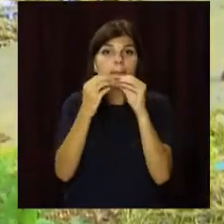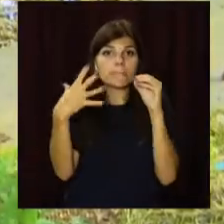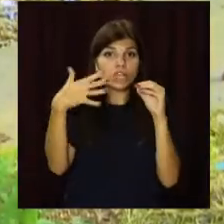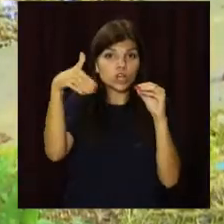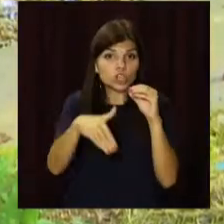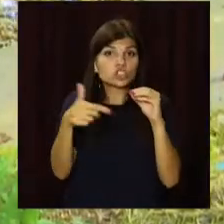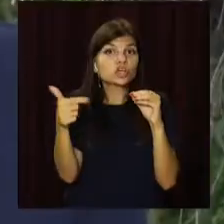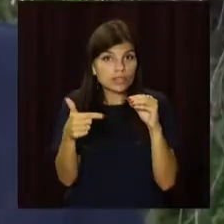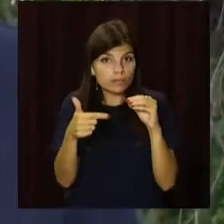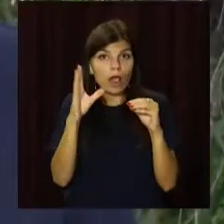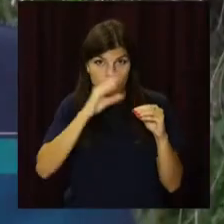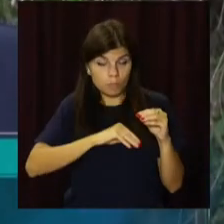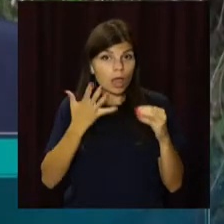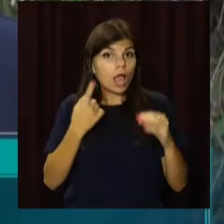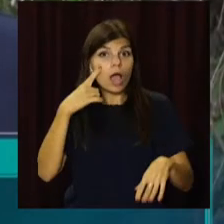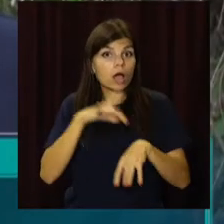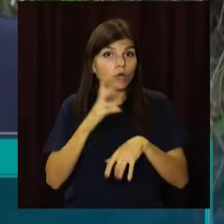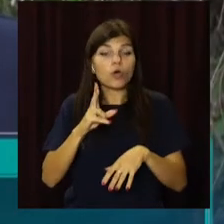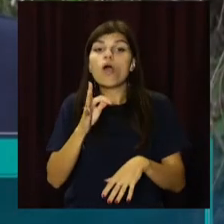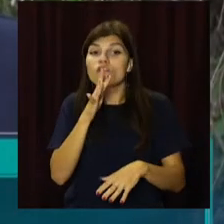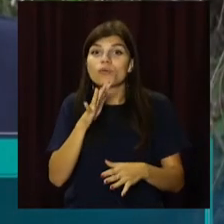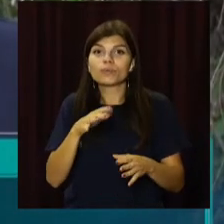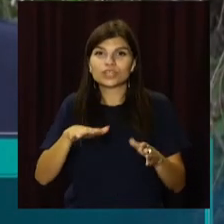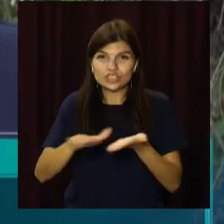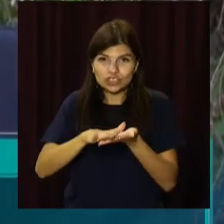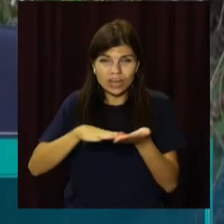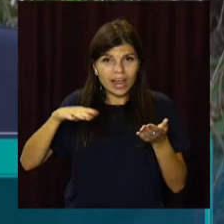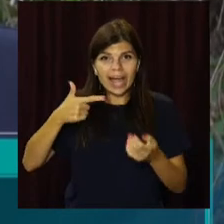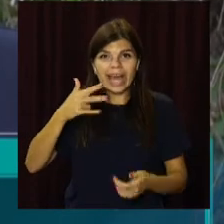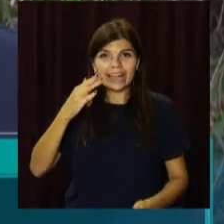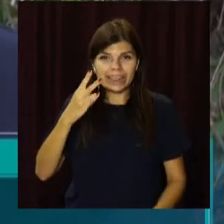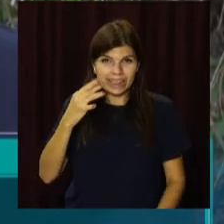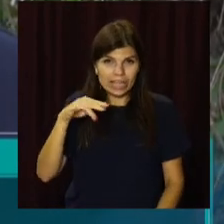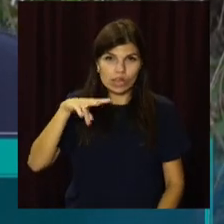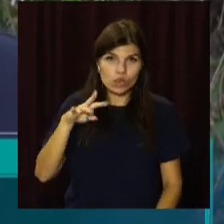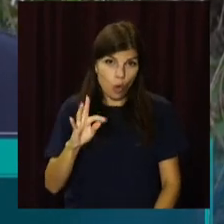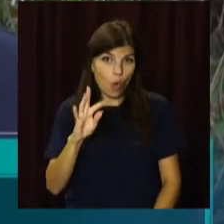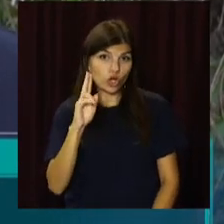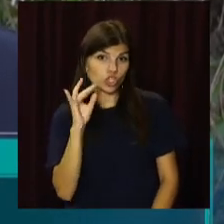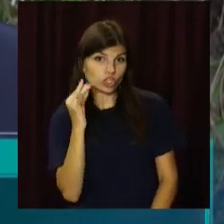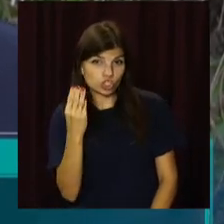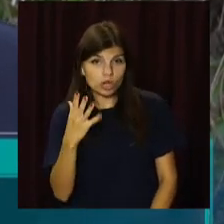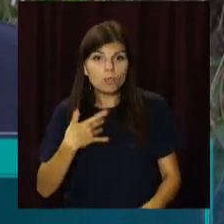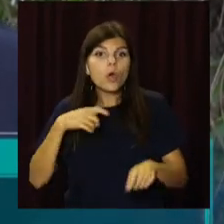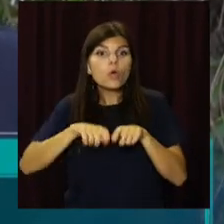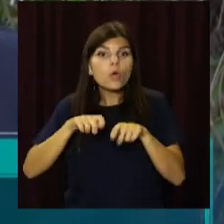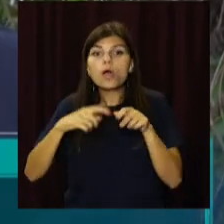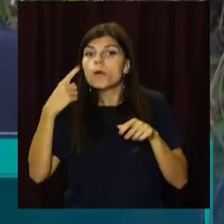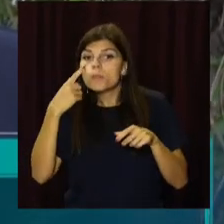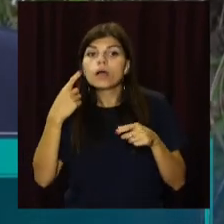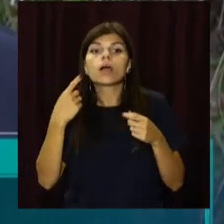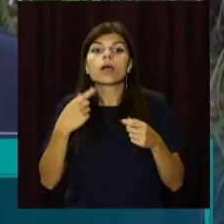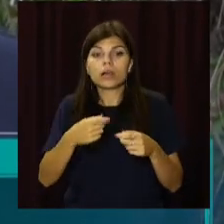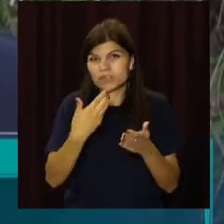тисяч гривень. В момент розчистки ріки Гнилокіш ми будемо осматрювати так називаємої випуски, поскольку близько